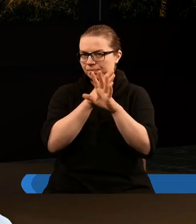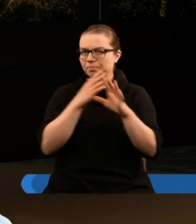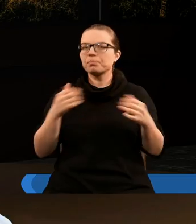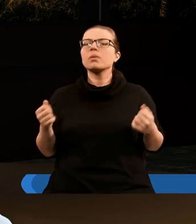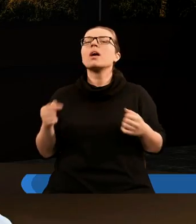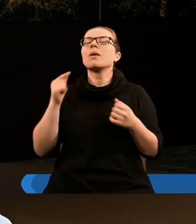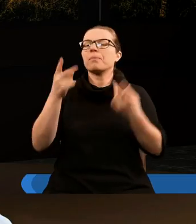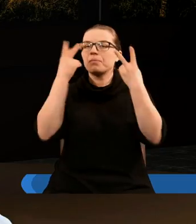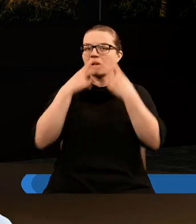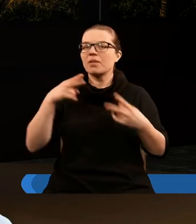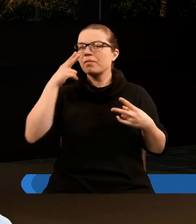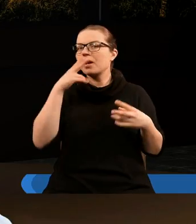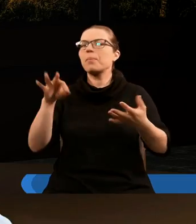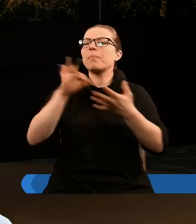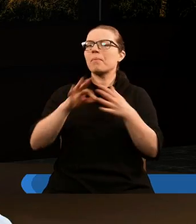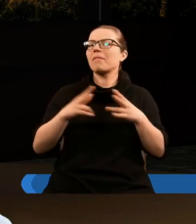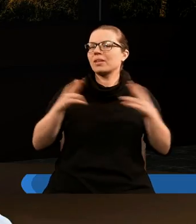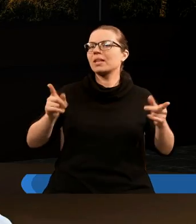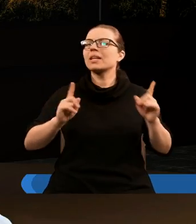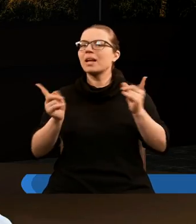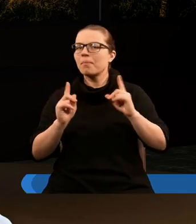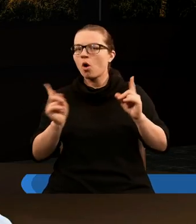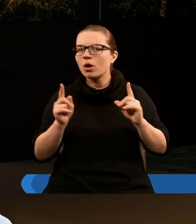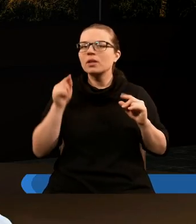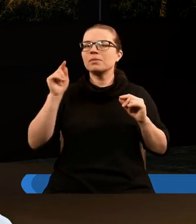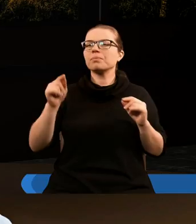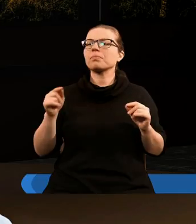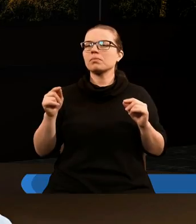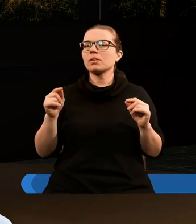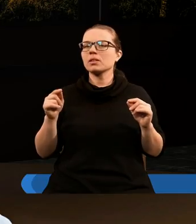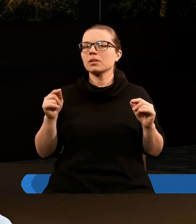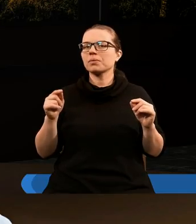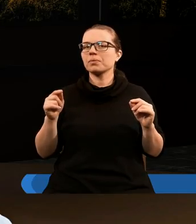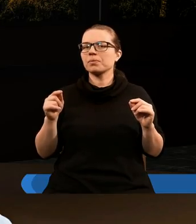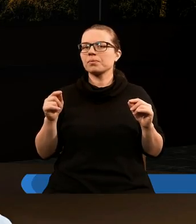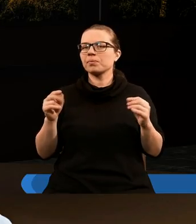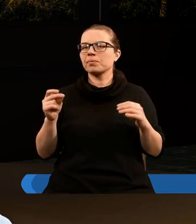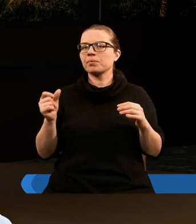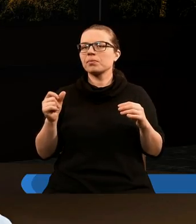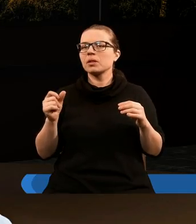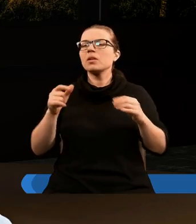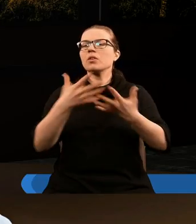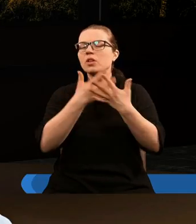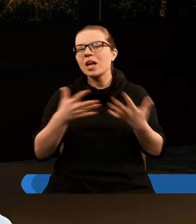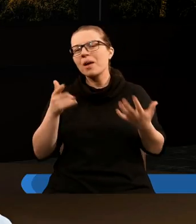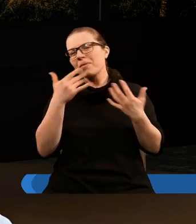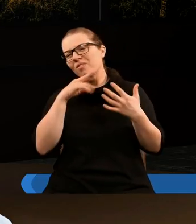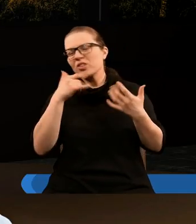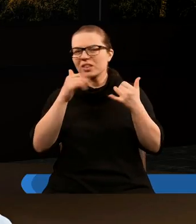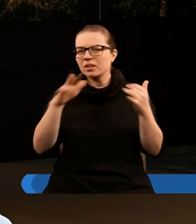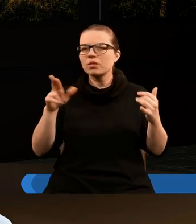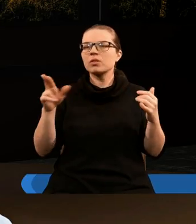Jak czytamy, no to widzimy, że te wiatry symbolizują coś niszczycielskiego, coś, będzie niszczyło ziemię, wodę,